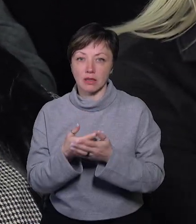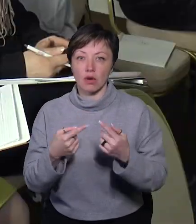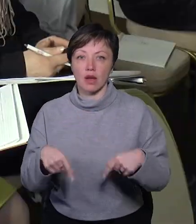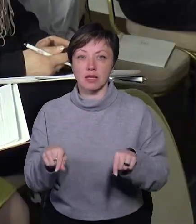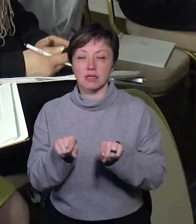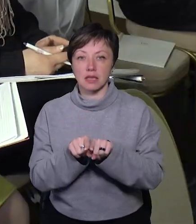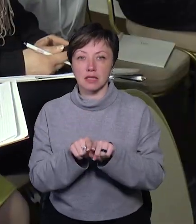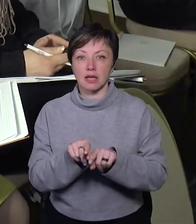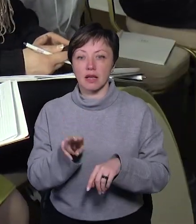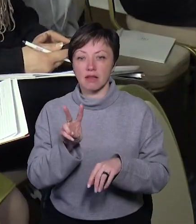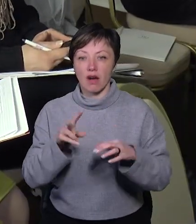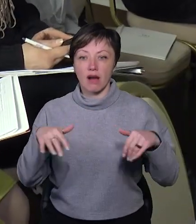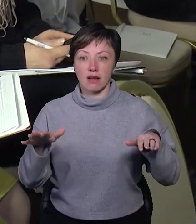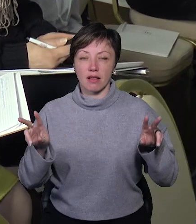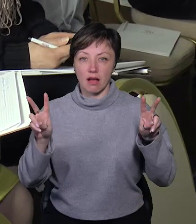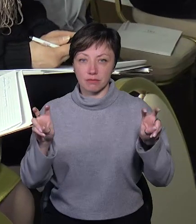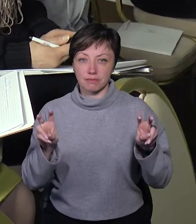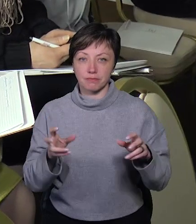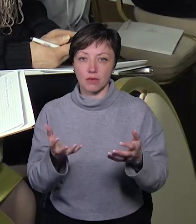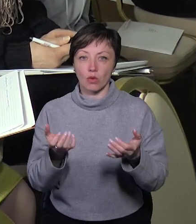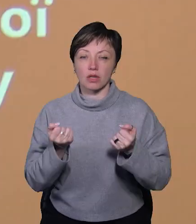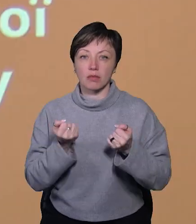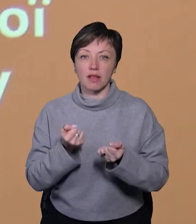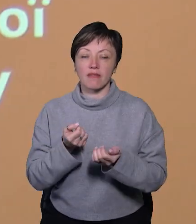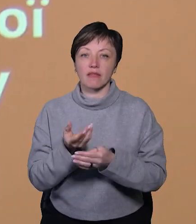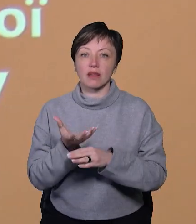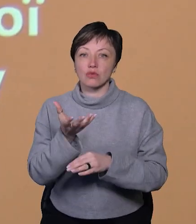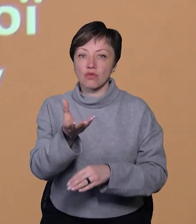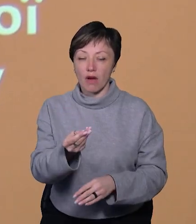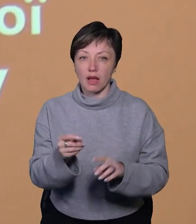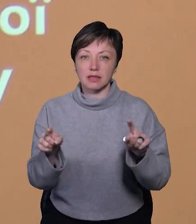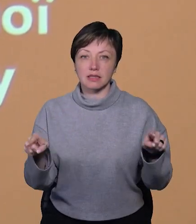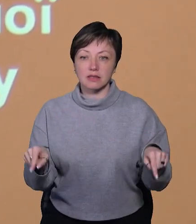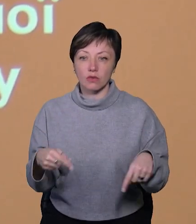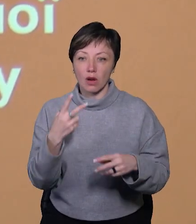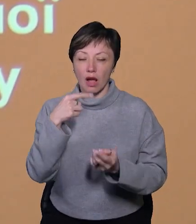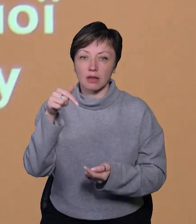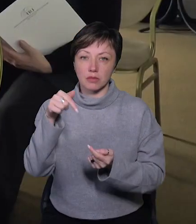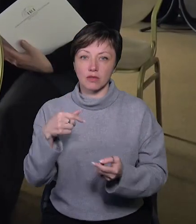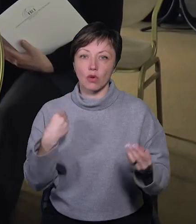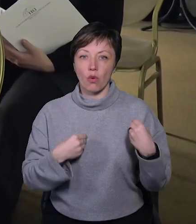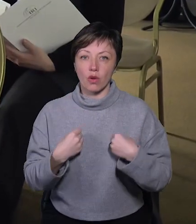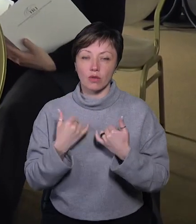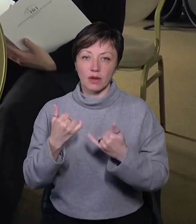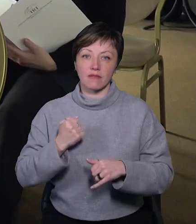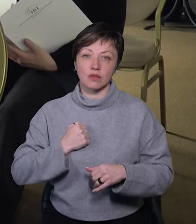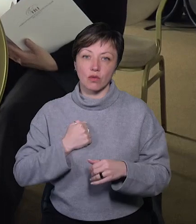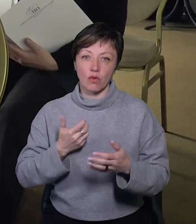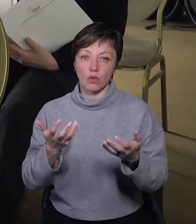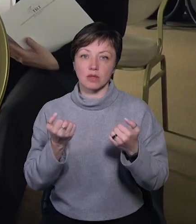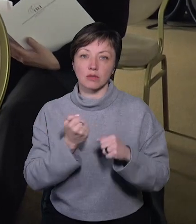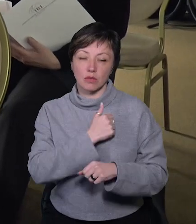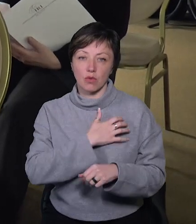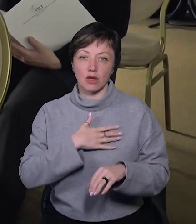організації «Два крила». Нещодавно вони отримали фінансування на створення адаптивного одягу для військових, які отримали